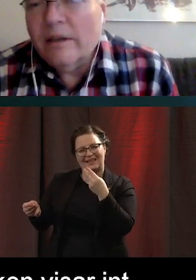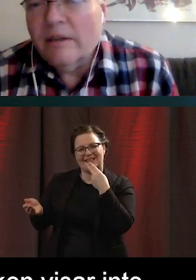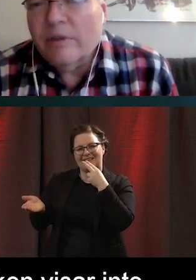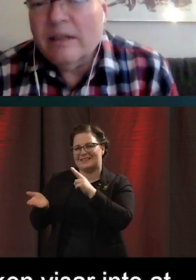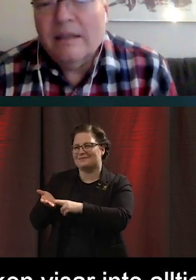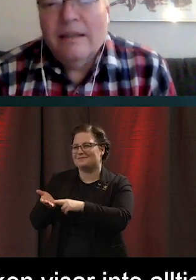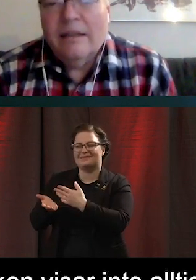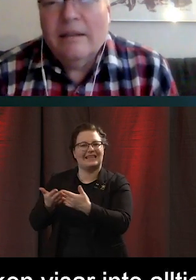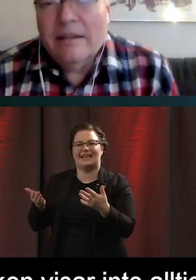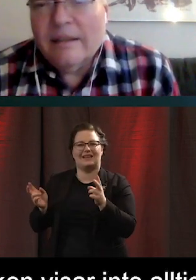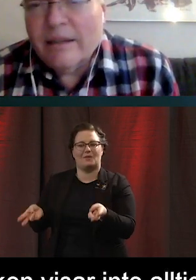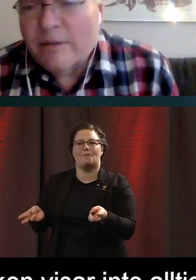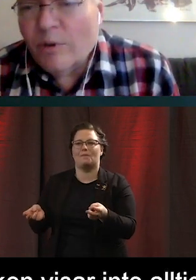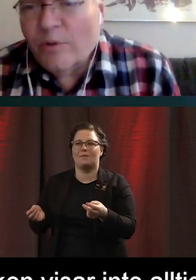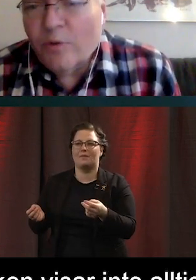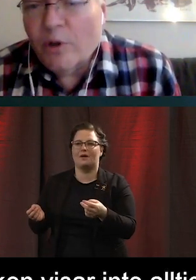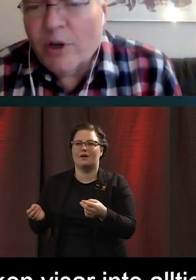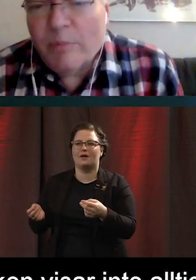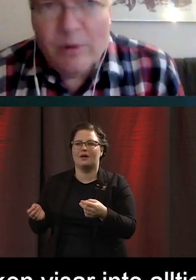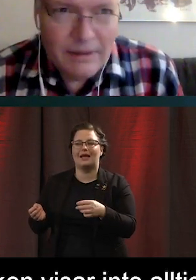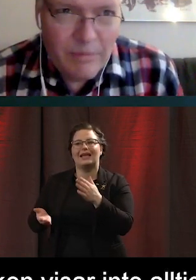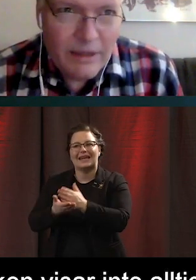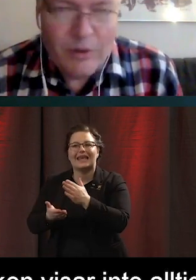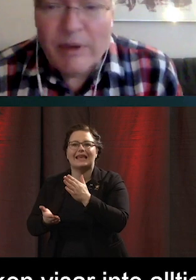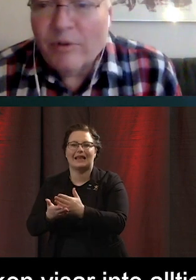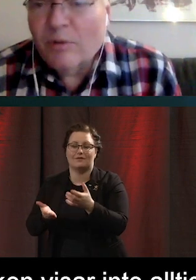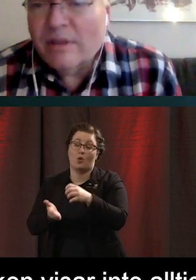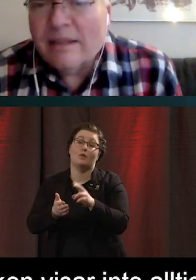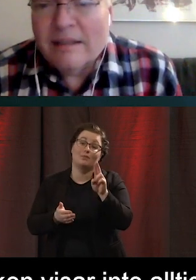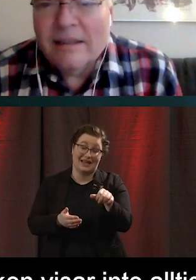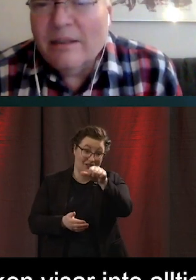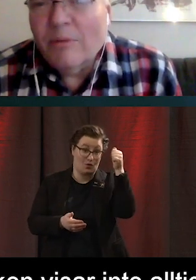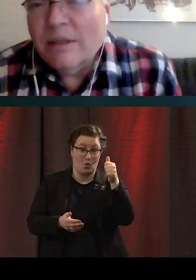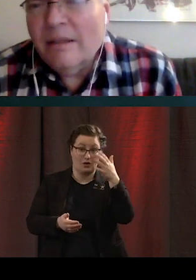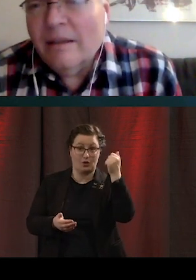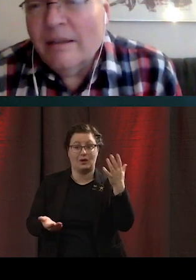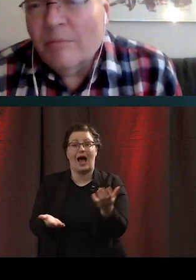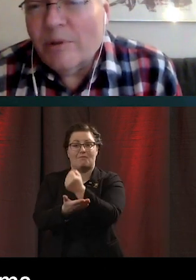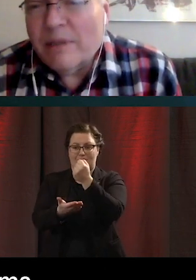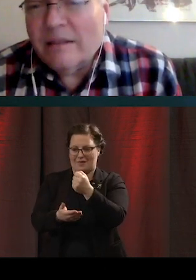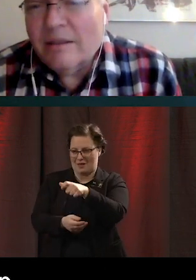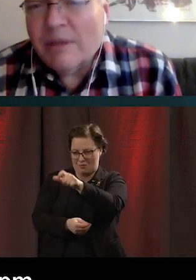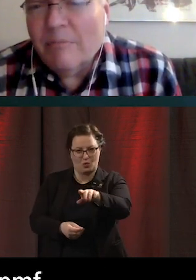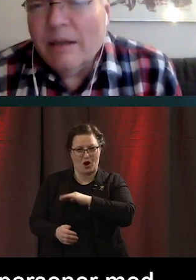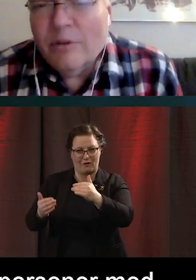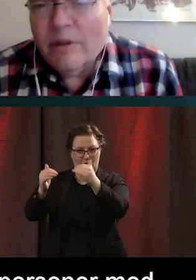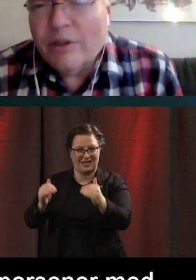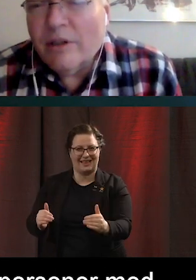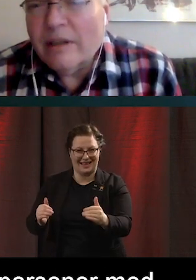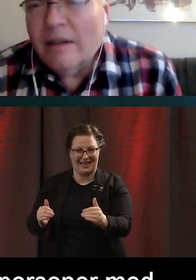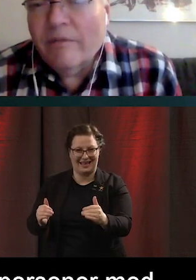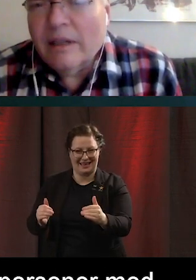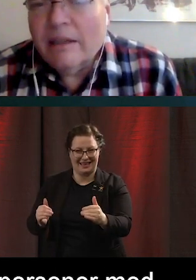förhållandena. För det är helt enkelt svårt att få tag på människor med funktionsnedsättning på de sätt som samhället